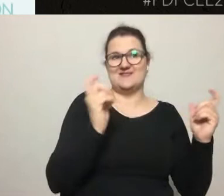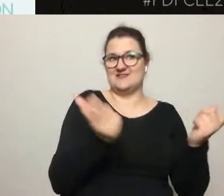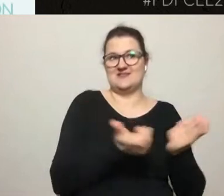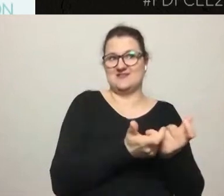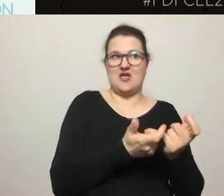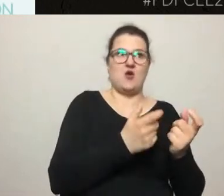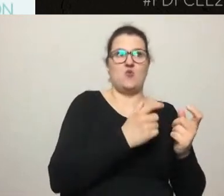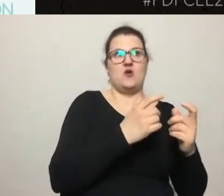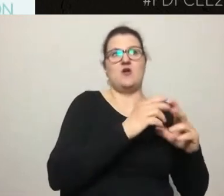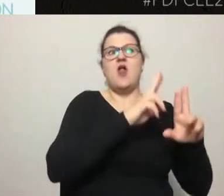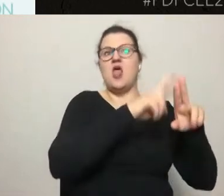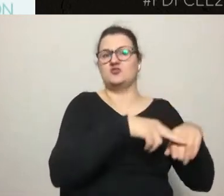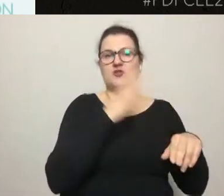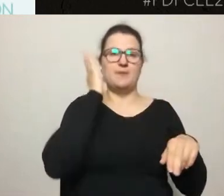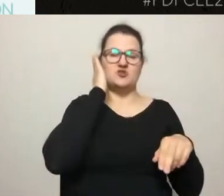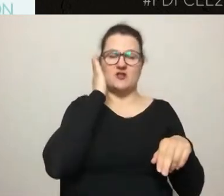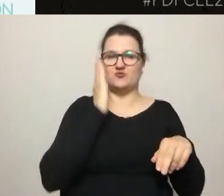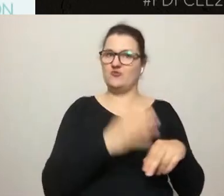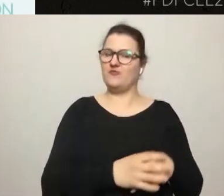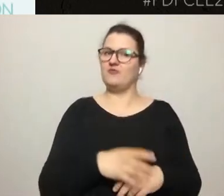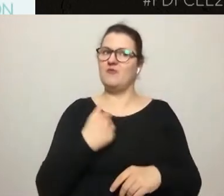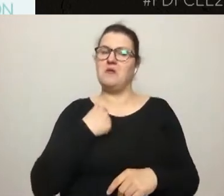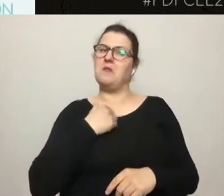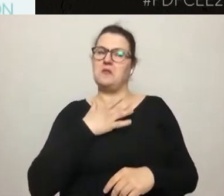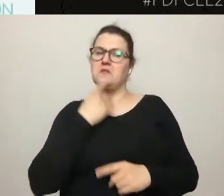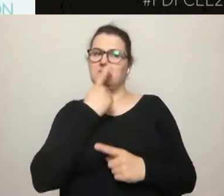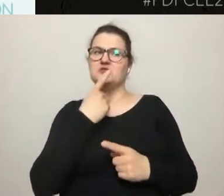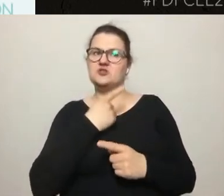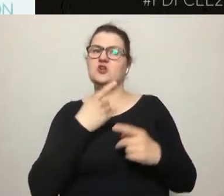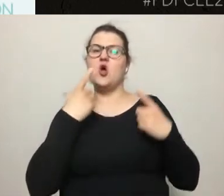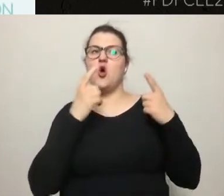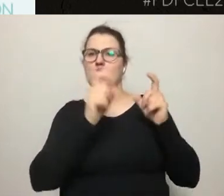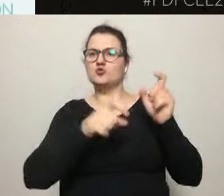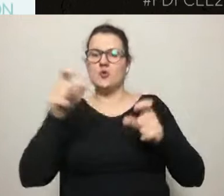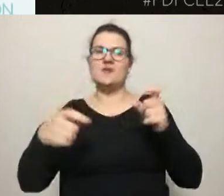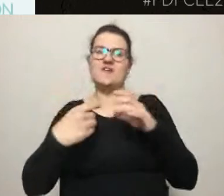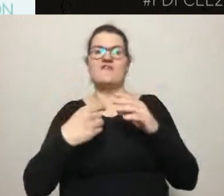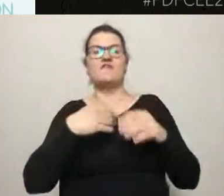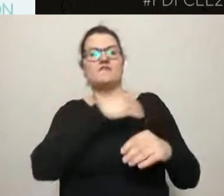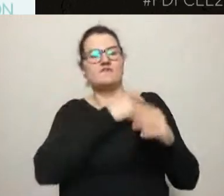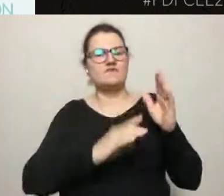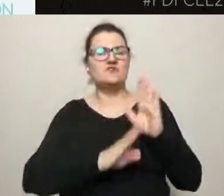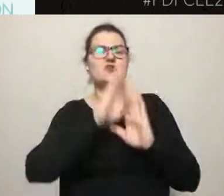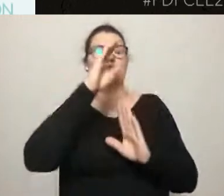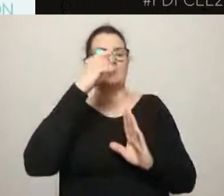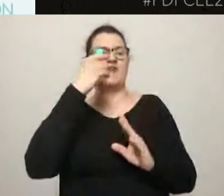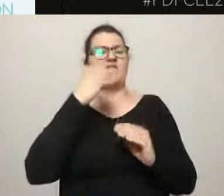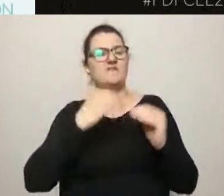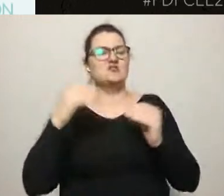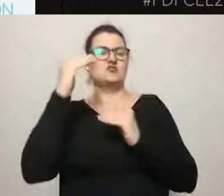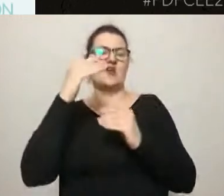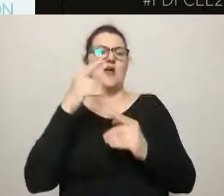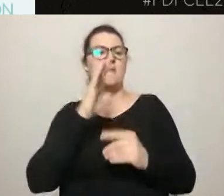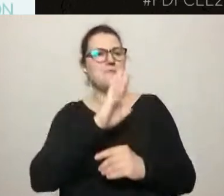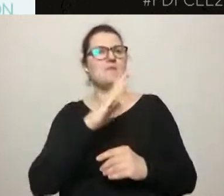to według mnie się wiąże z tym, że osoby z wyższym wykształceniem średnio częściej interesują się sprawami publicznymi, mają kompetencje nie